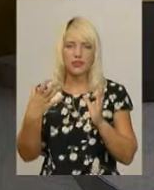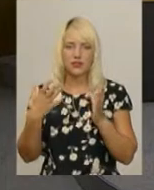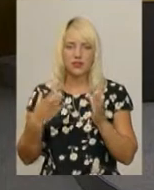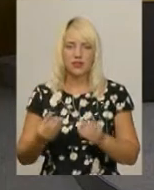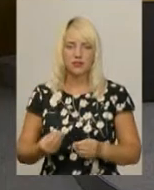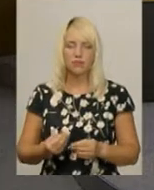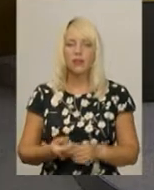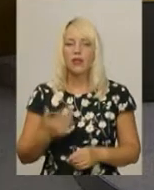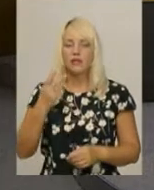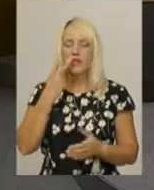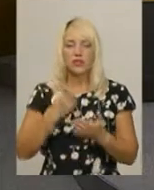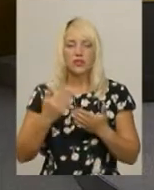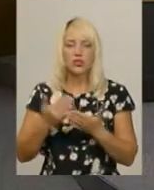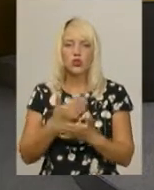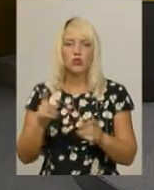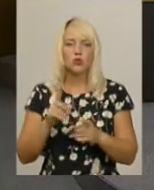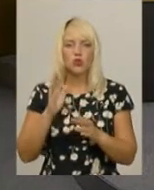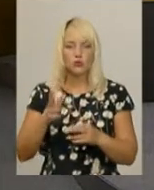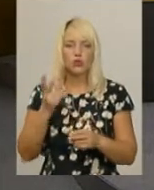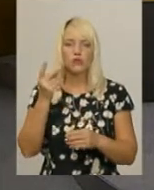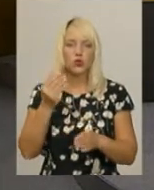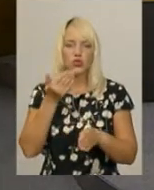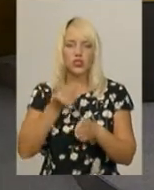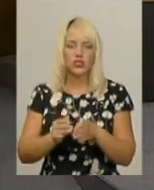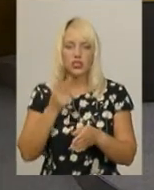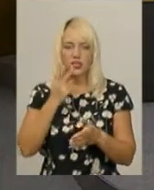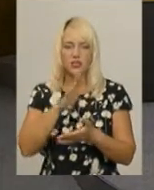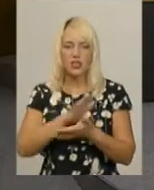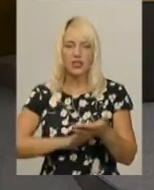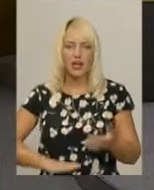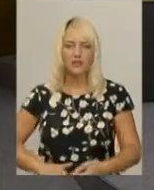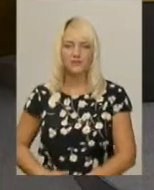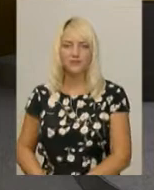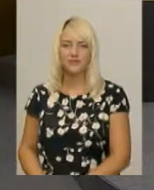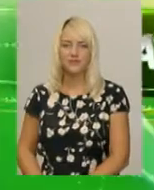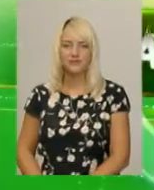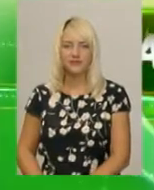Ви дивитеся новини. Про що йтиметься в її другій частині – дивіться далі в анонсі.